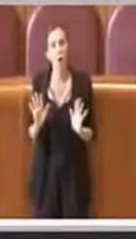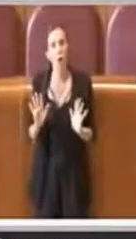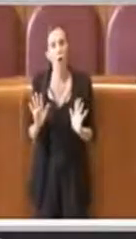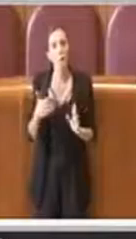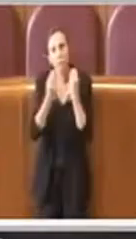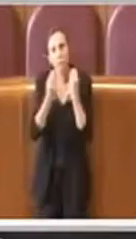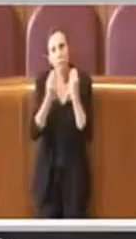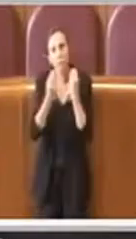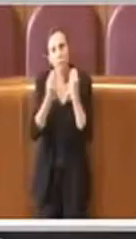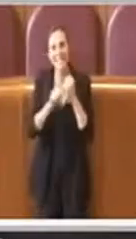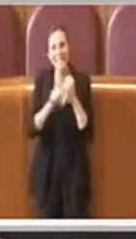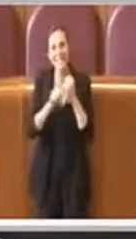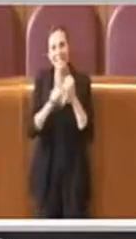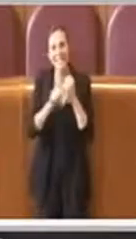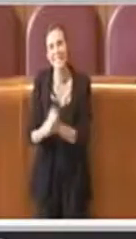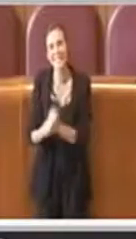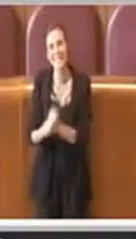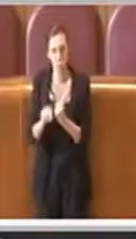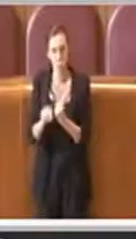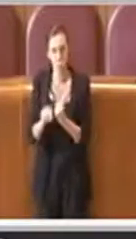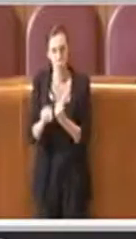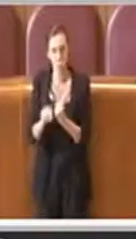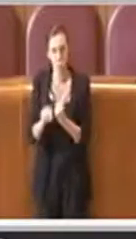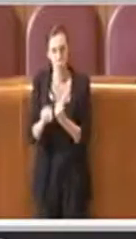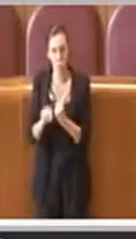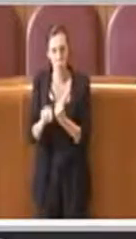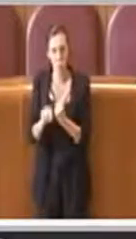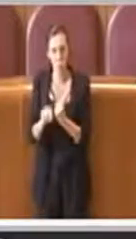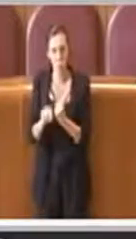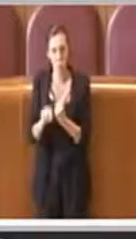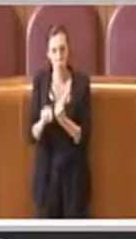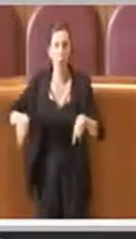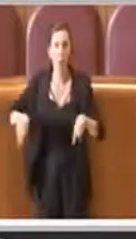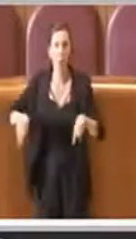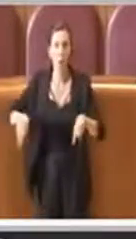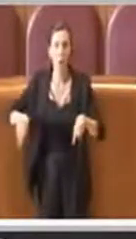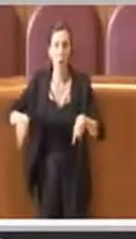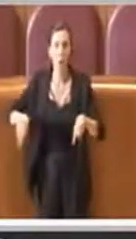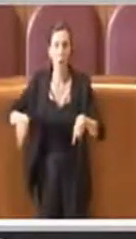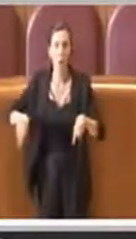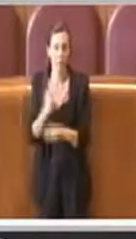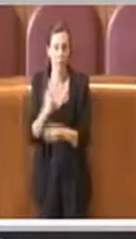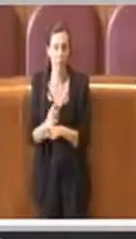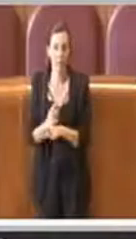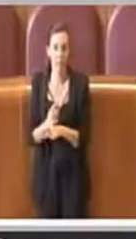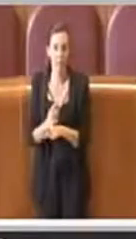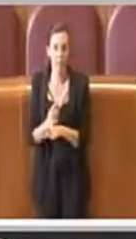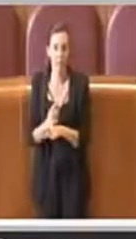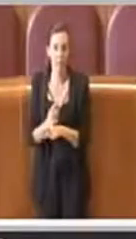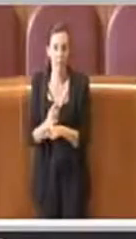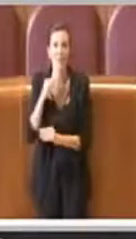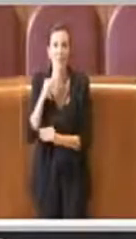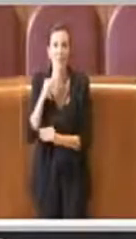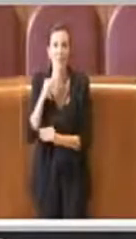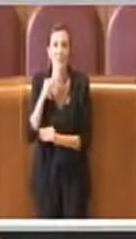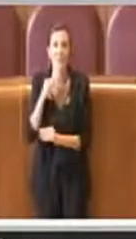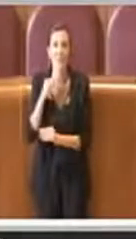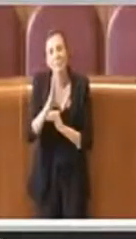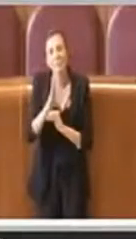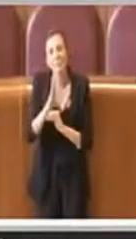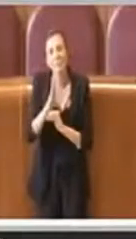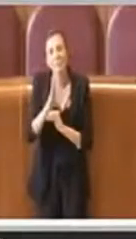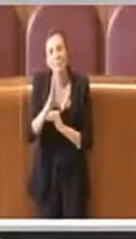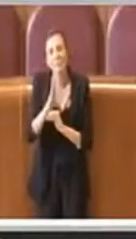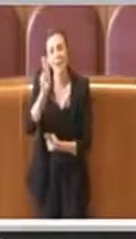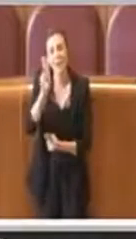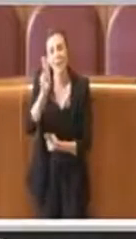nell'istituzione appunto di questa commissione. Chiedo cortesemente di farmi sapere anche in chat se